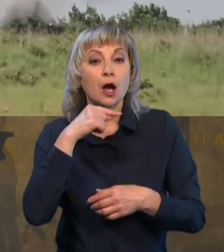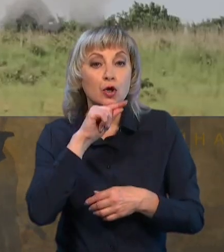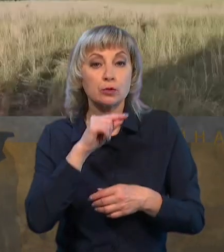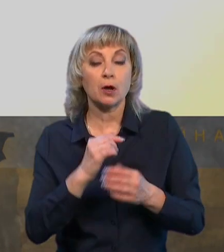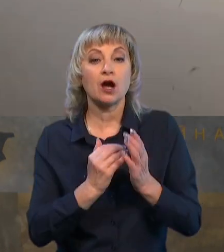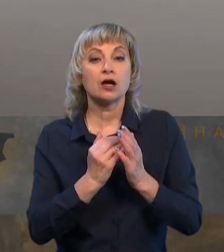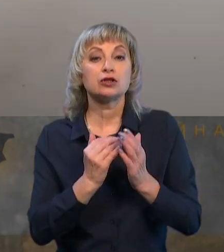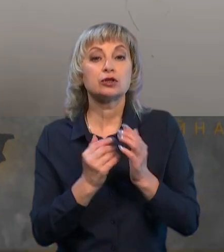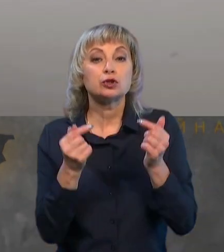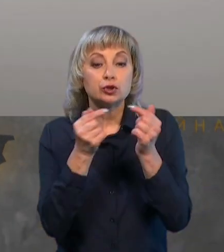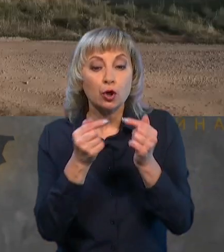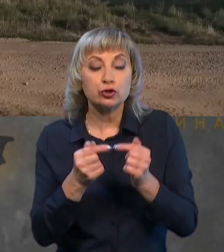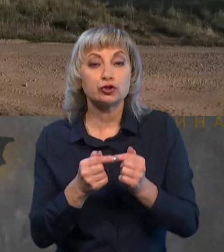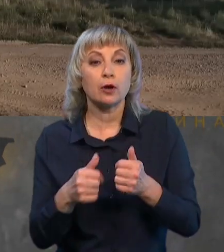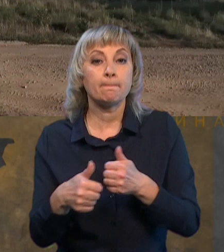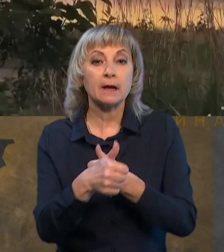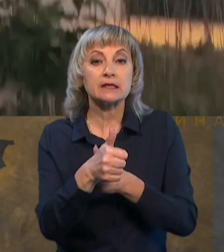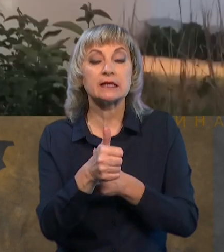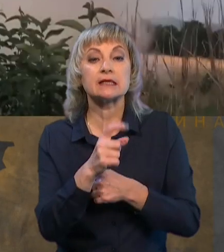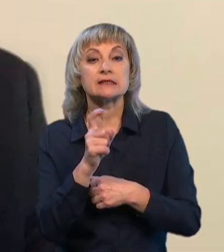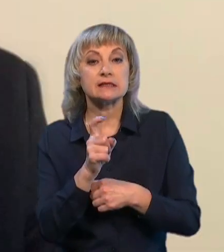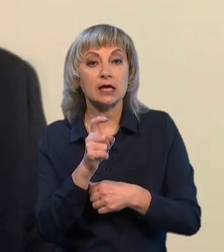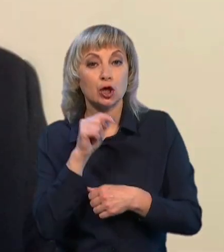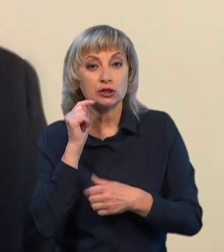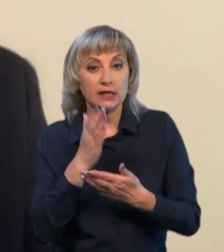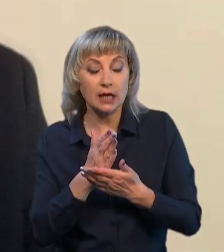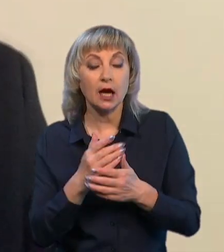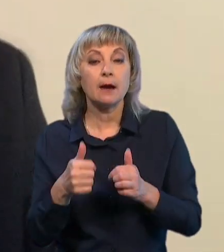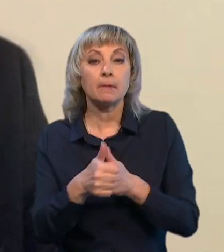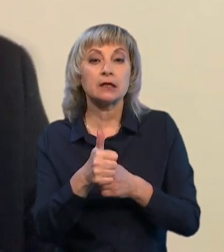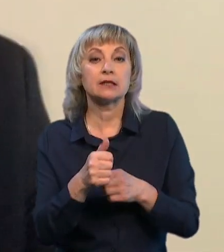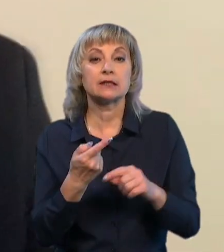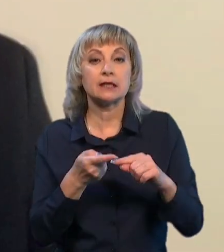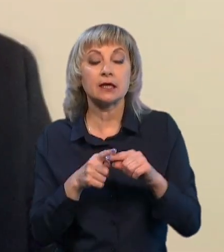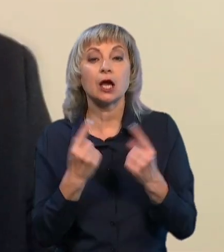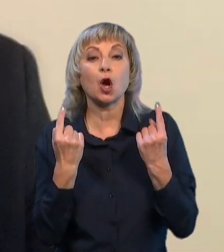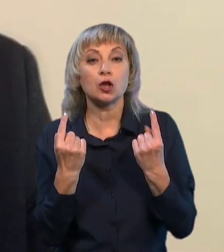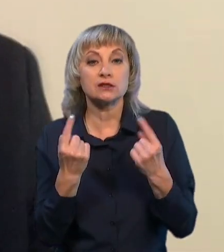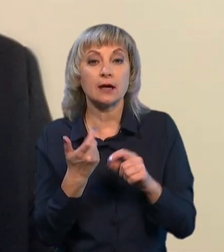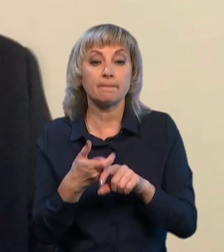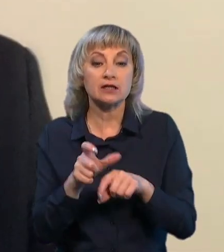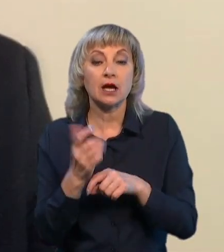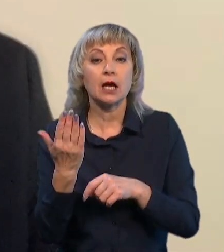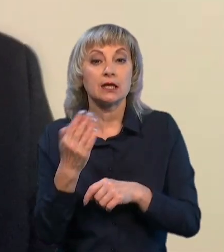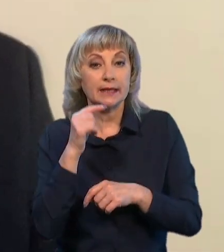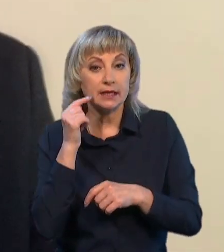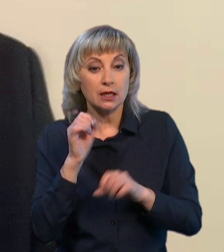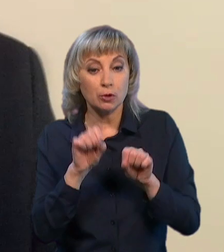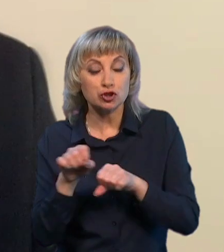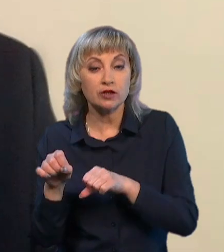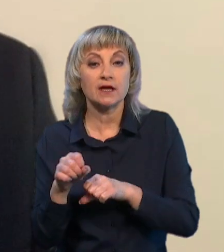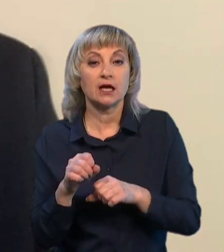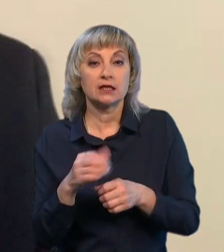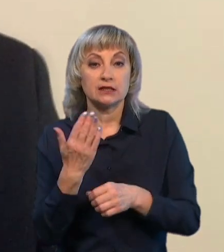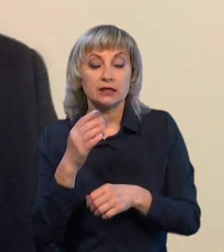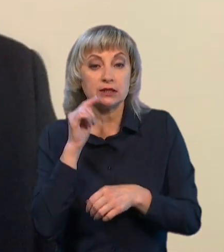в даний момент паритет з Росії є, але серед тей паритет, який би, ну, колосально перевищував їхні можливості, і їх просто-напросто